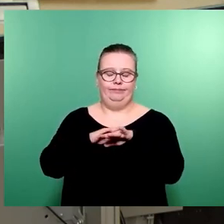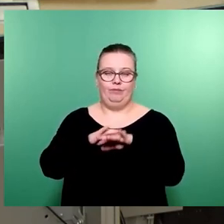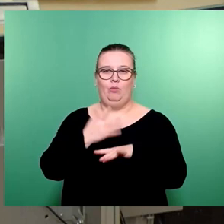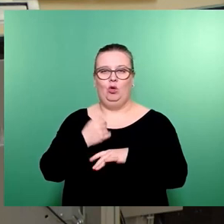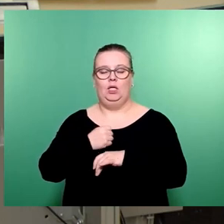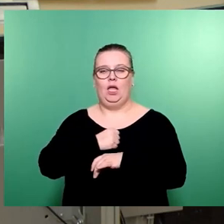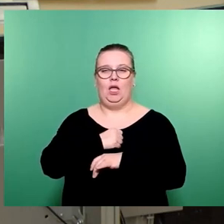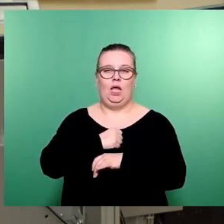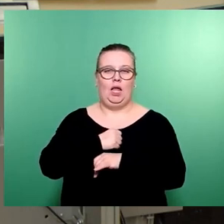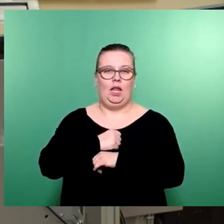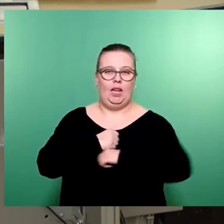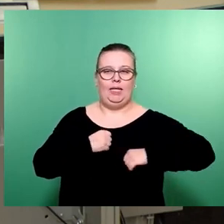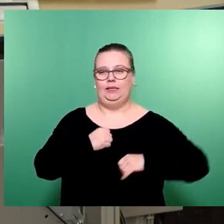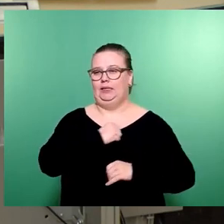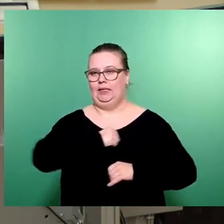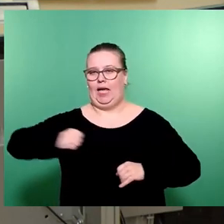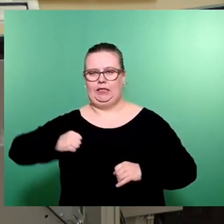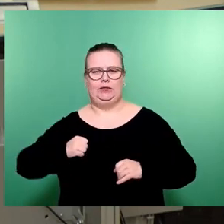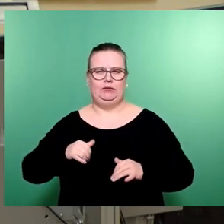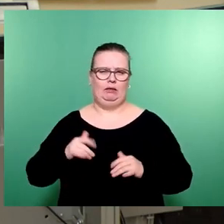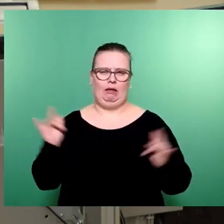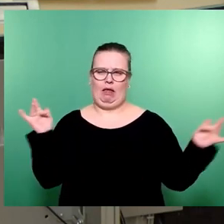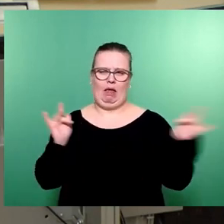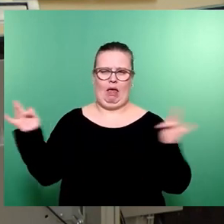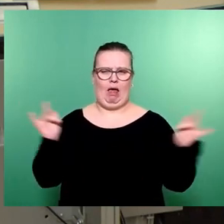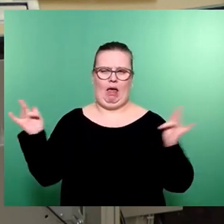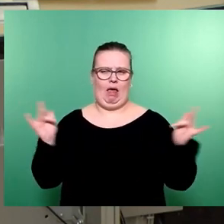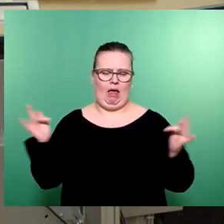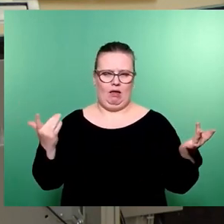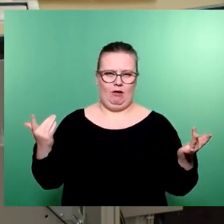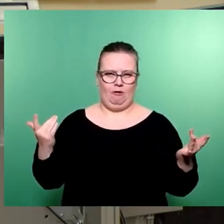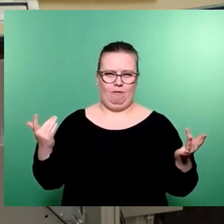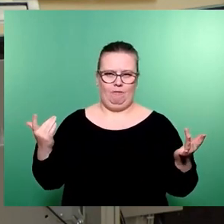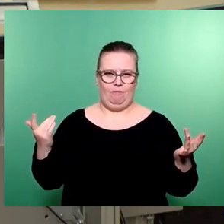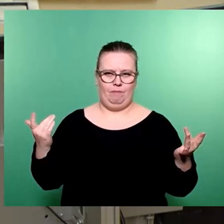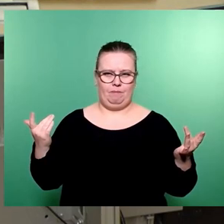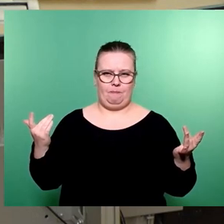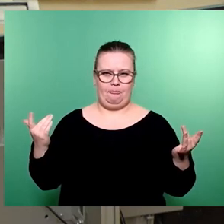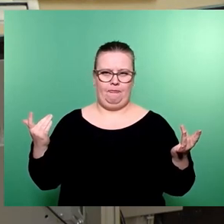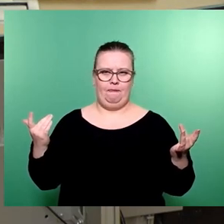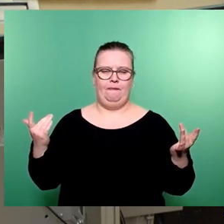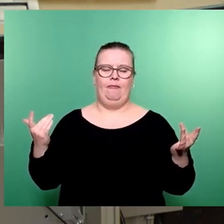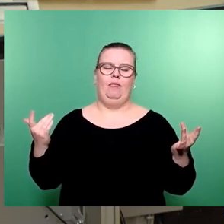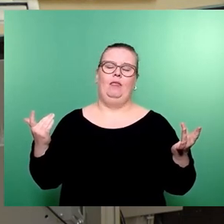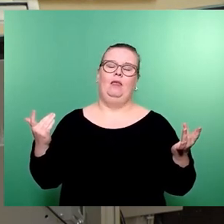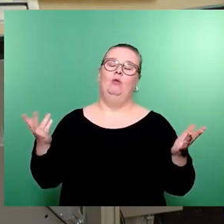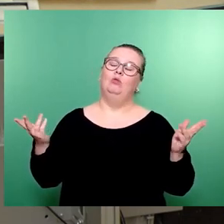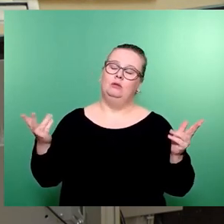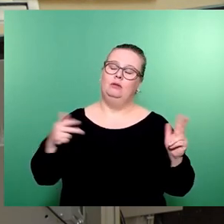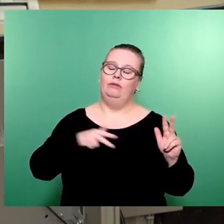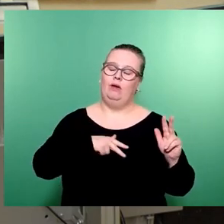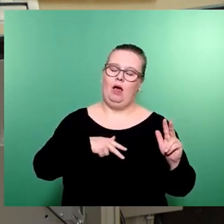rechtsextremen Fraktionen in diesem Stadtrat, die bestenfalls, und ich sage bewusst,